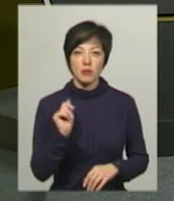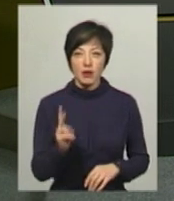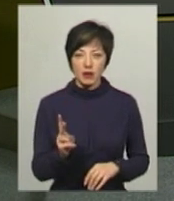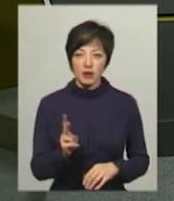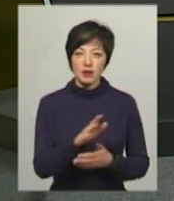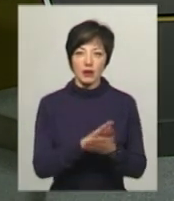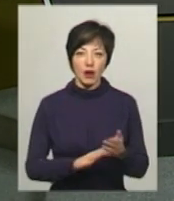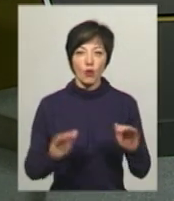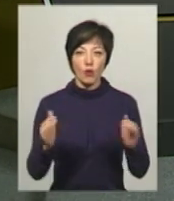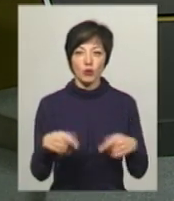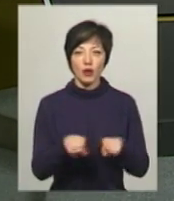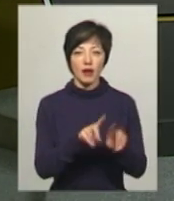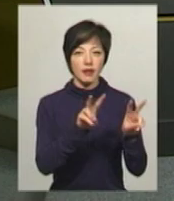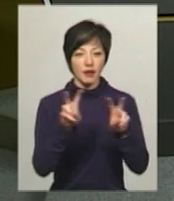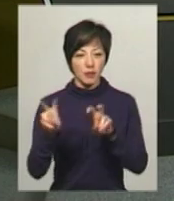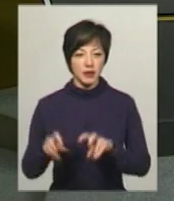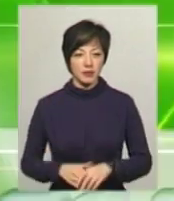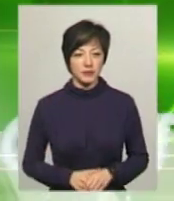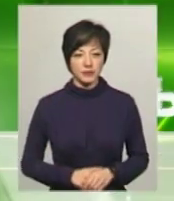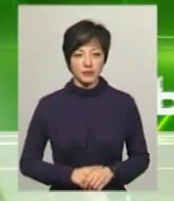Рибак. Далі коротко про такі теми.